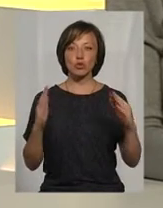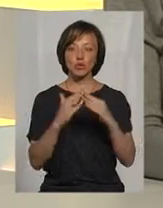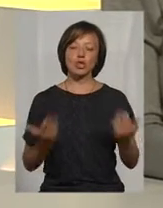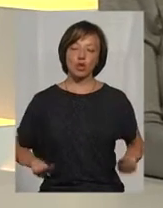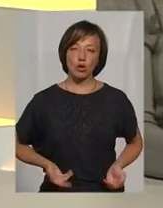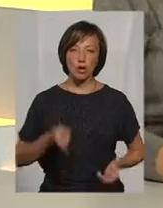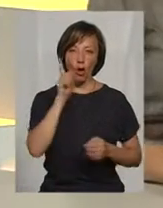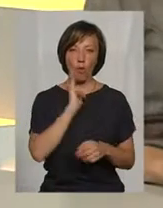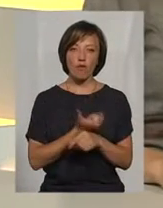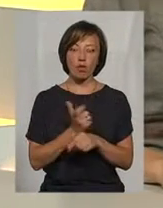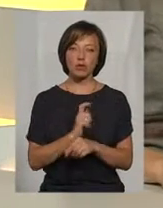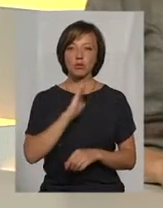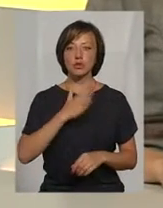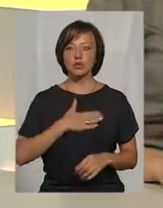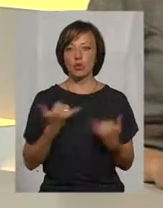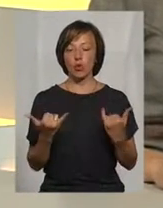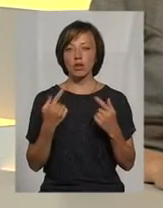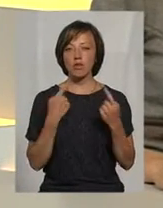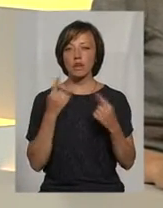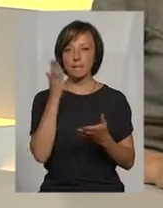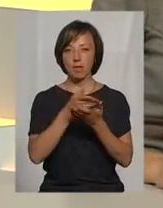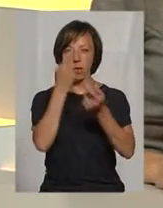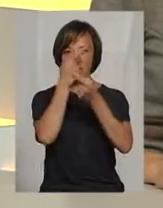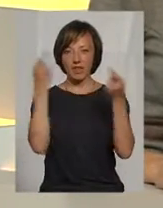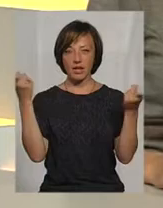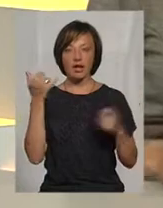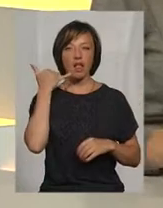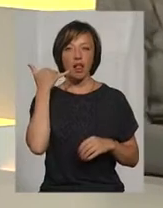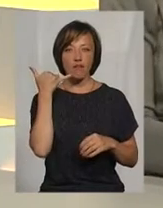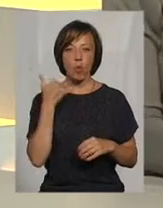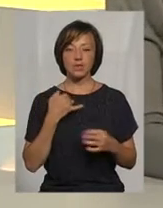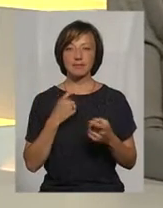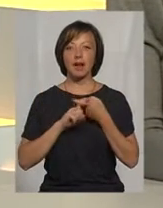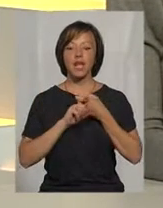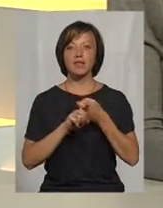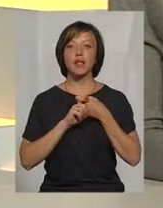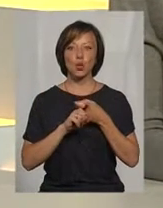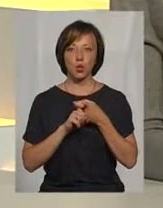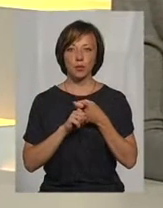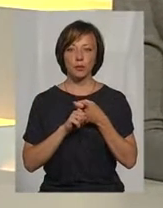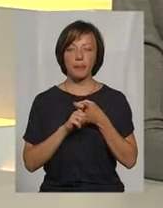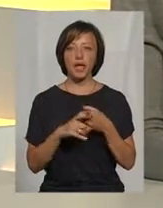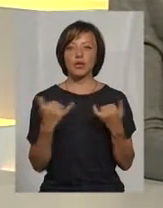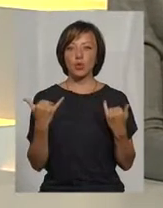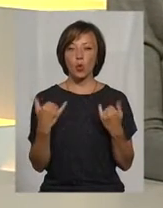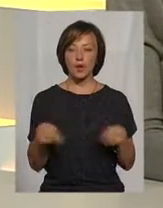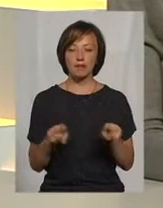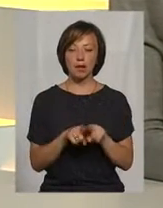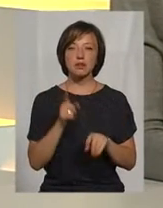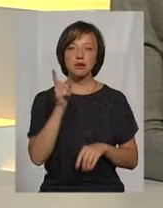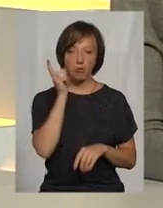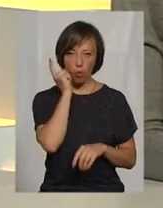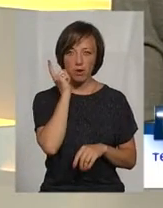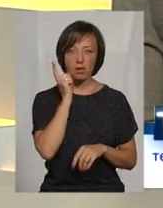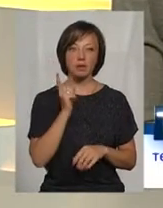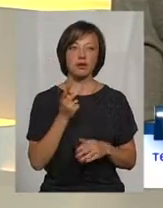жилося комфортніше? Про це все сьогодні говоримо в прямому ефірі. Телефон для зв'язку сьогодні теж мобільний –